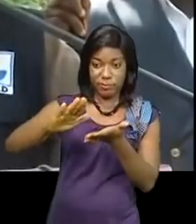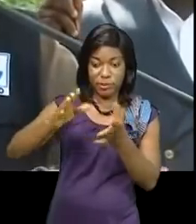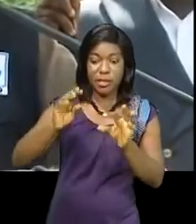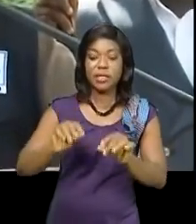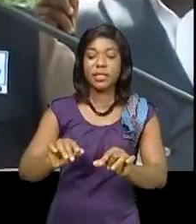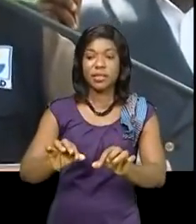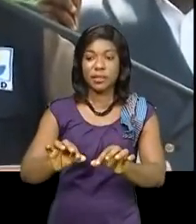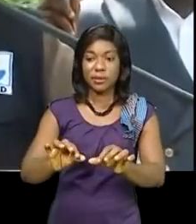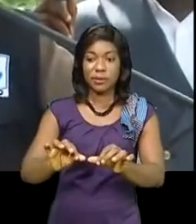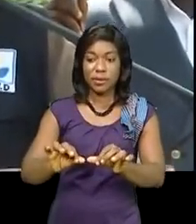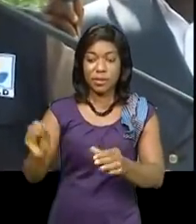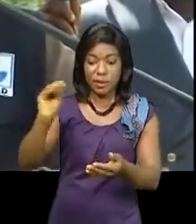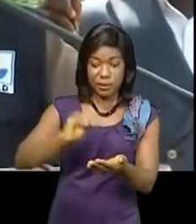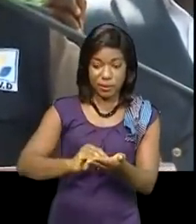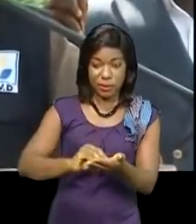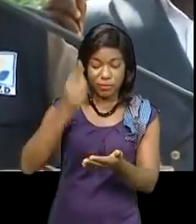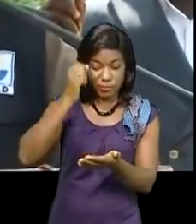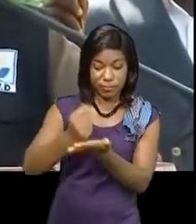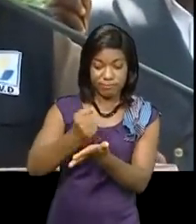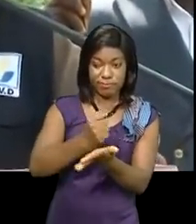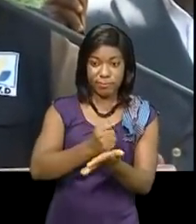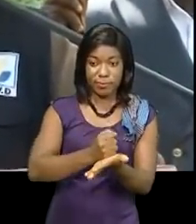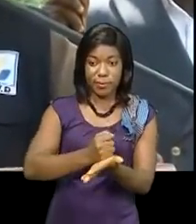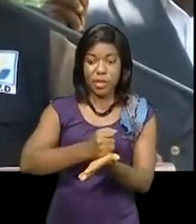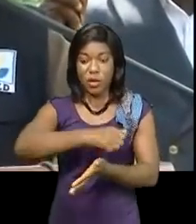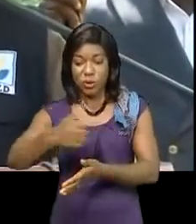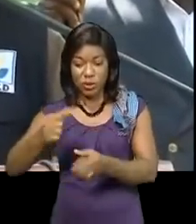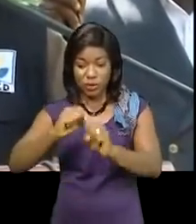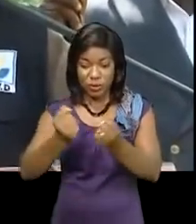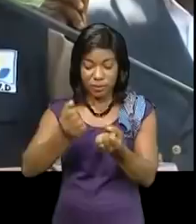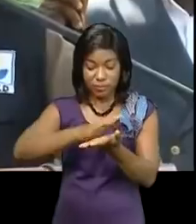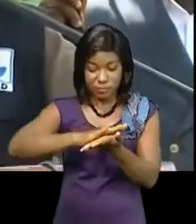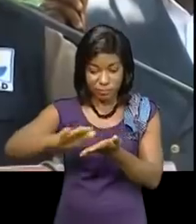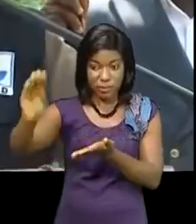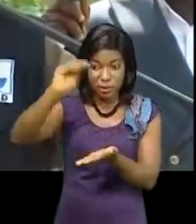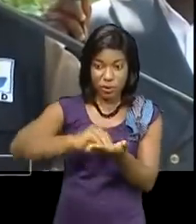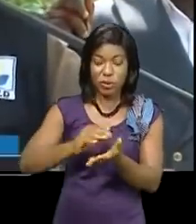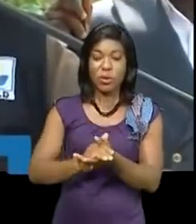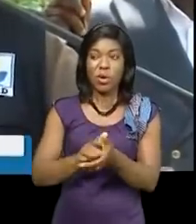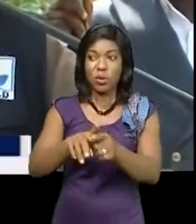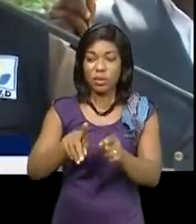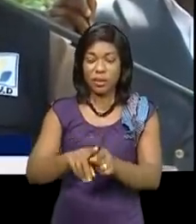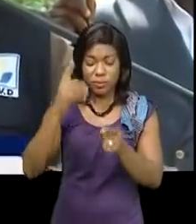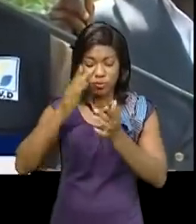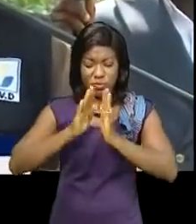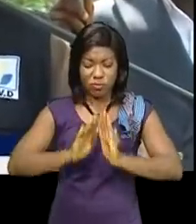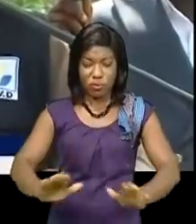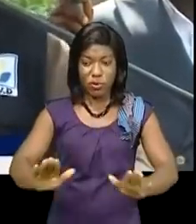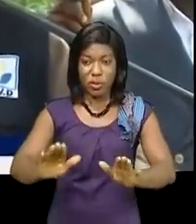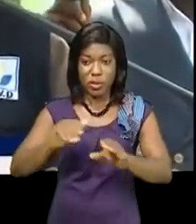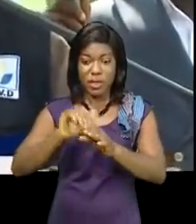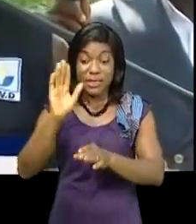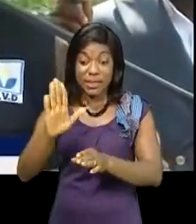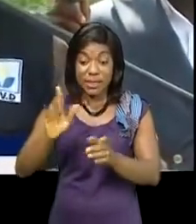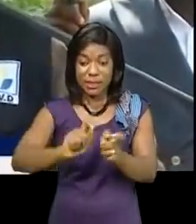vagues, avec la couche de base qui va être en 0,3 vagues et la couche de déroulement qui va être de 5 cm.